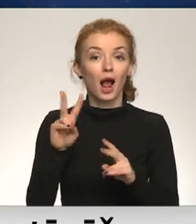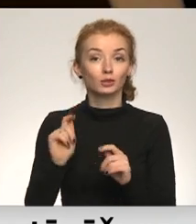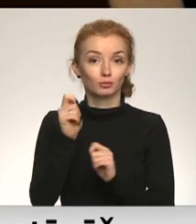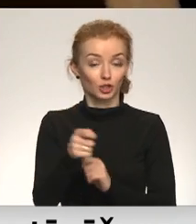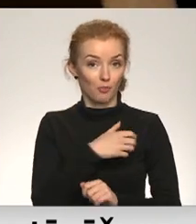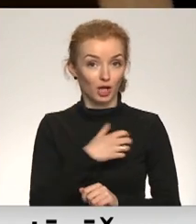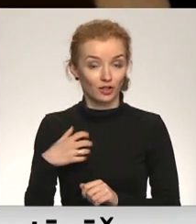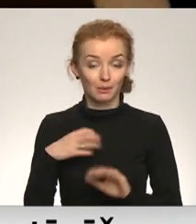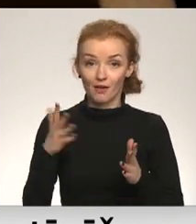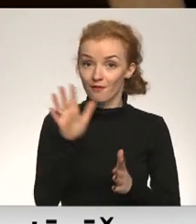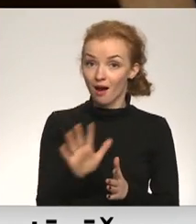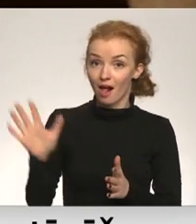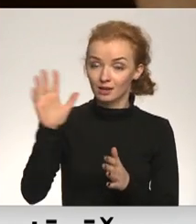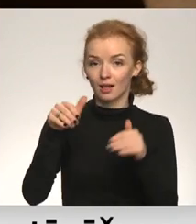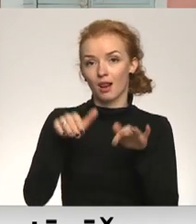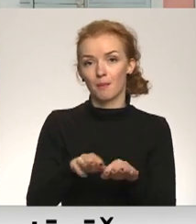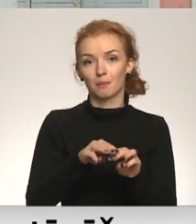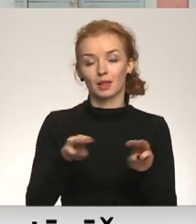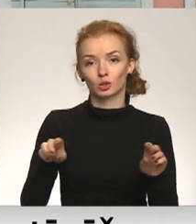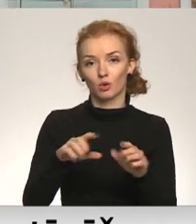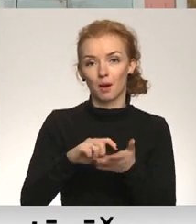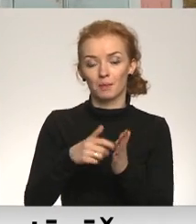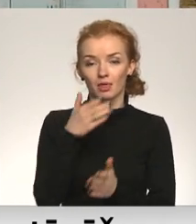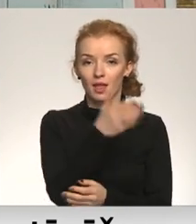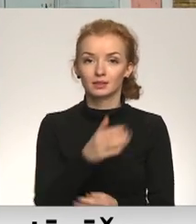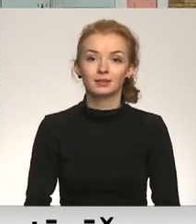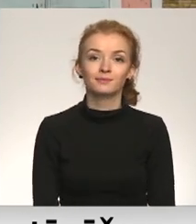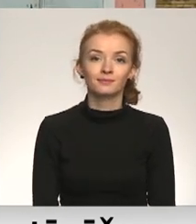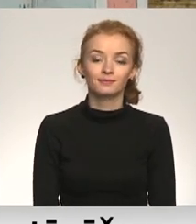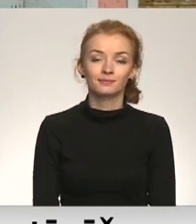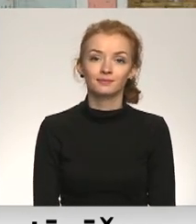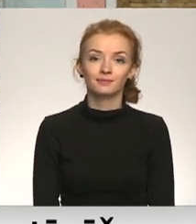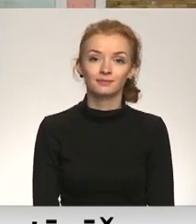pašvaldības vai valsts, būs jāliem ministra kabinetam. Jānis Spruģis cins, Jānis Golbergs, TV Kurzeme.